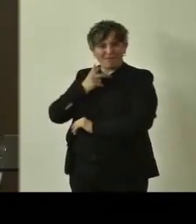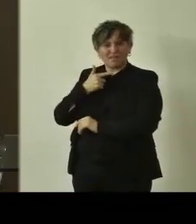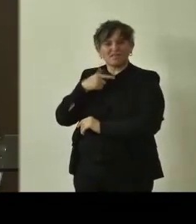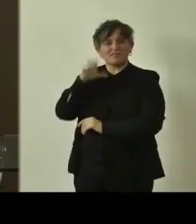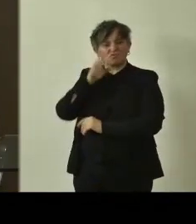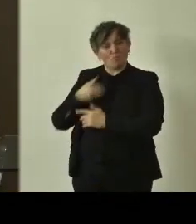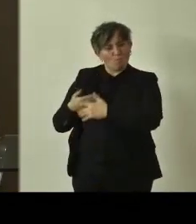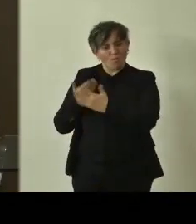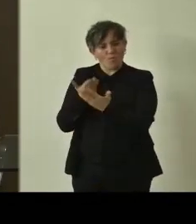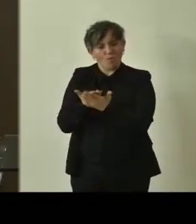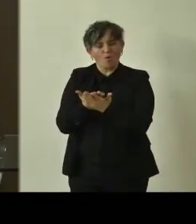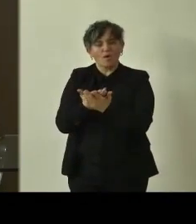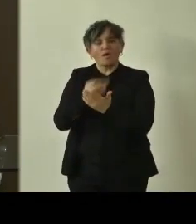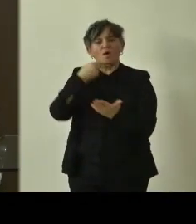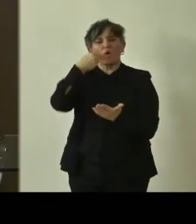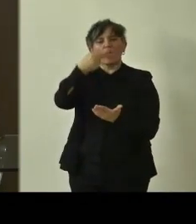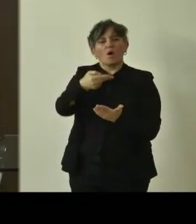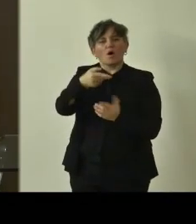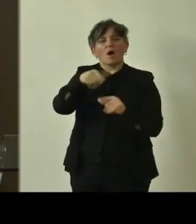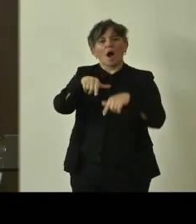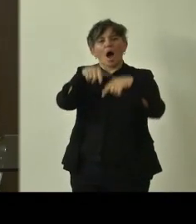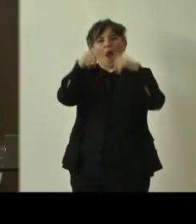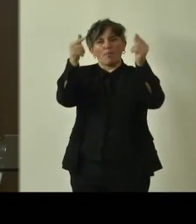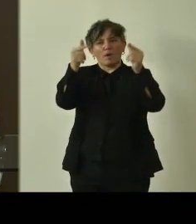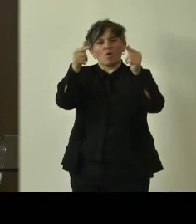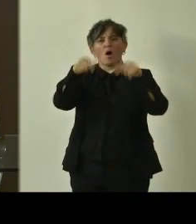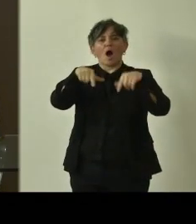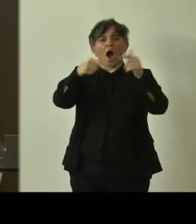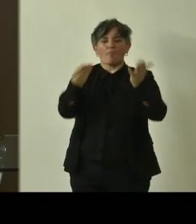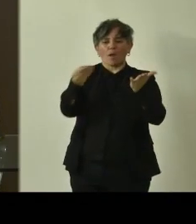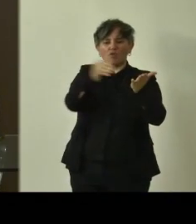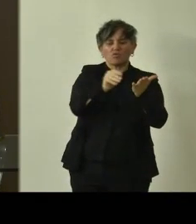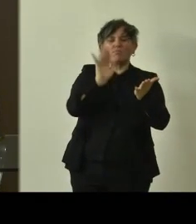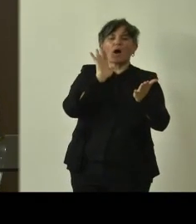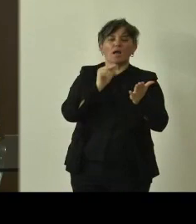alberi da inserire, ma ogni anno qualche albero va cancellato.